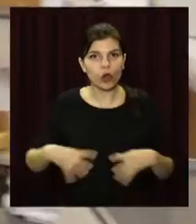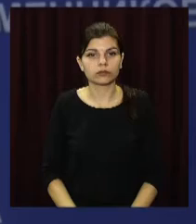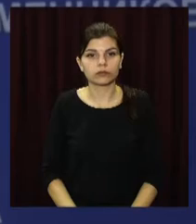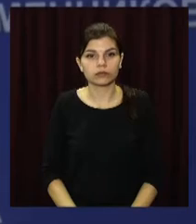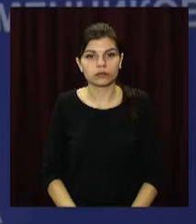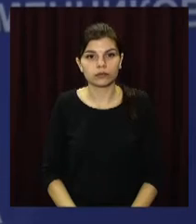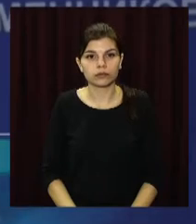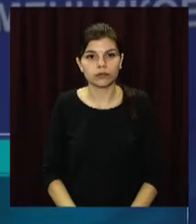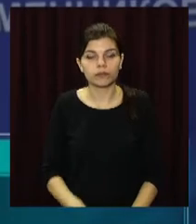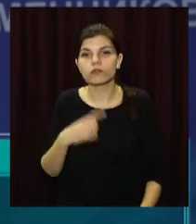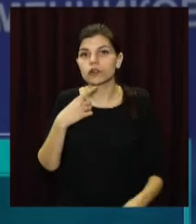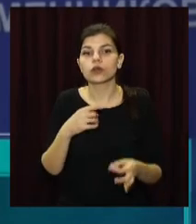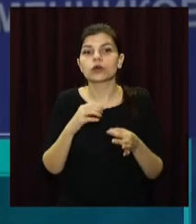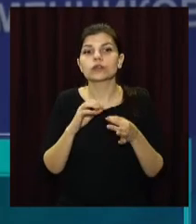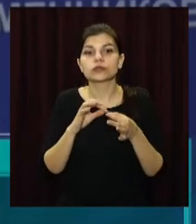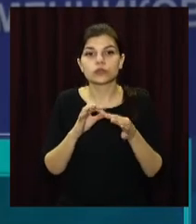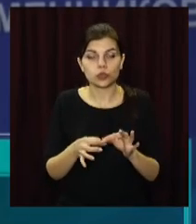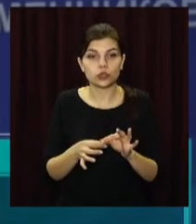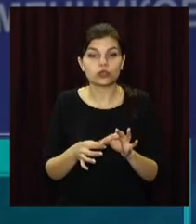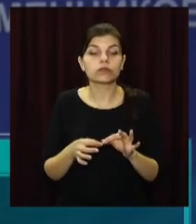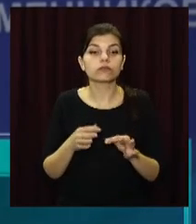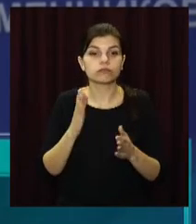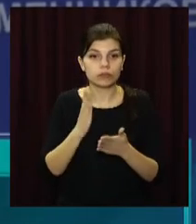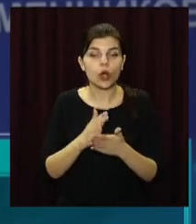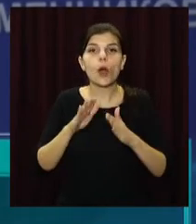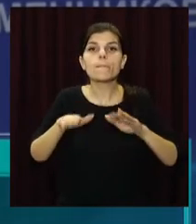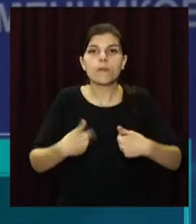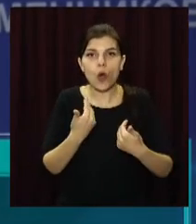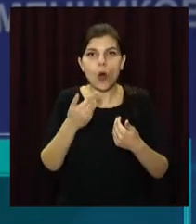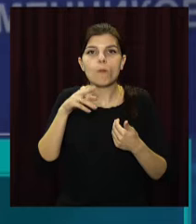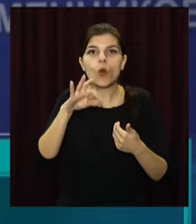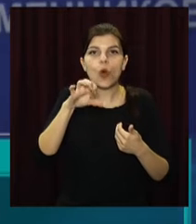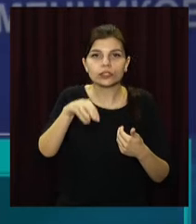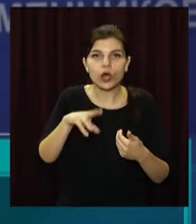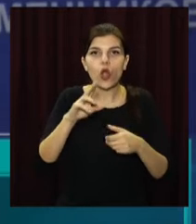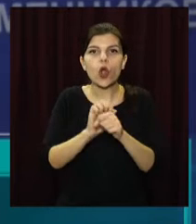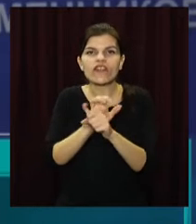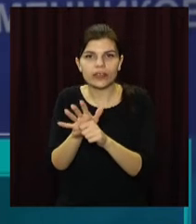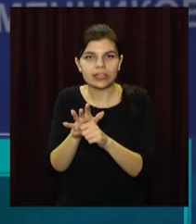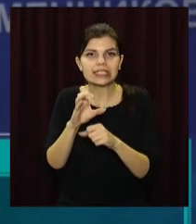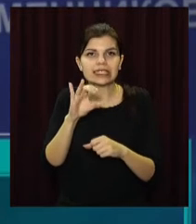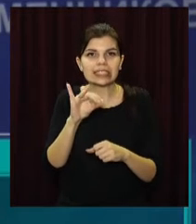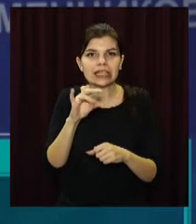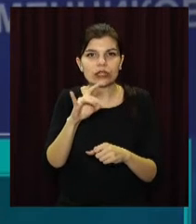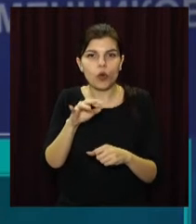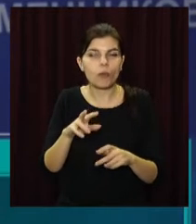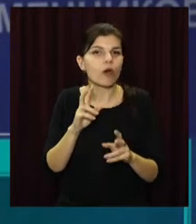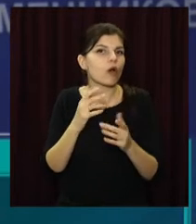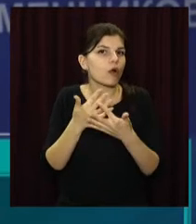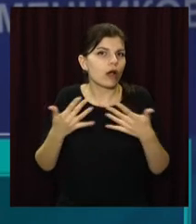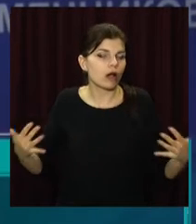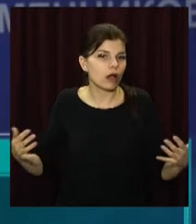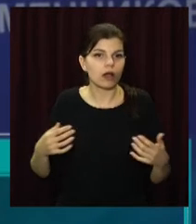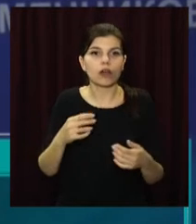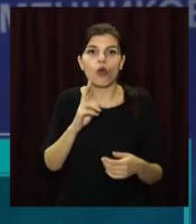важким. Кожен, хто важко перехорив, є постковідний синдром. Він по-різному виражається. В одних – це тромбози,